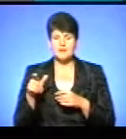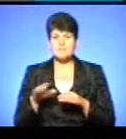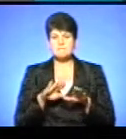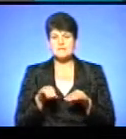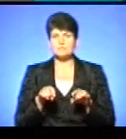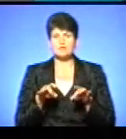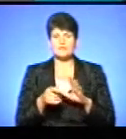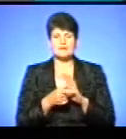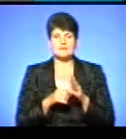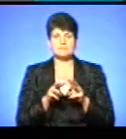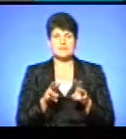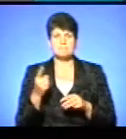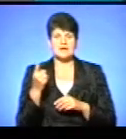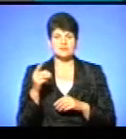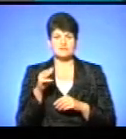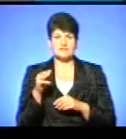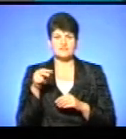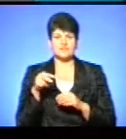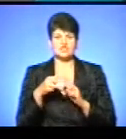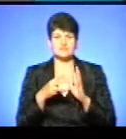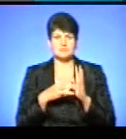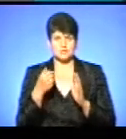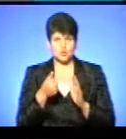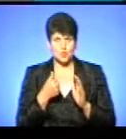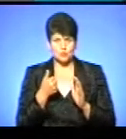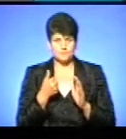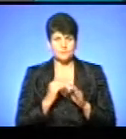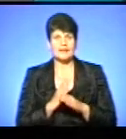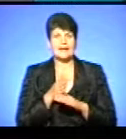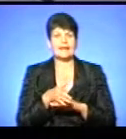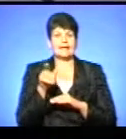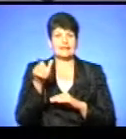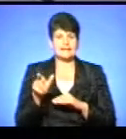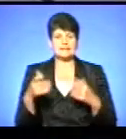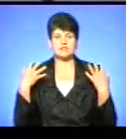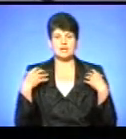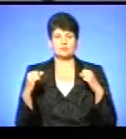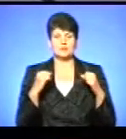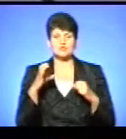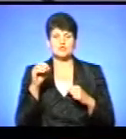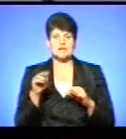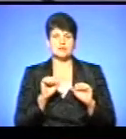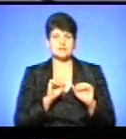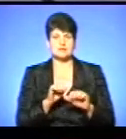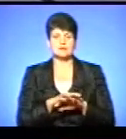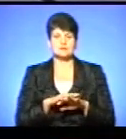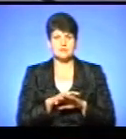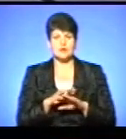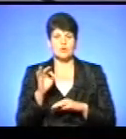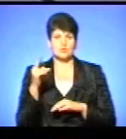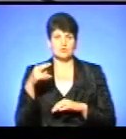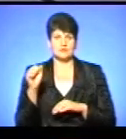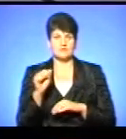Кабінету міністру від 1 травня 2018 року. Гість студії, начальник управління соціального захисту населення обласної державної